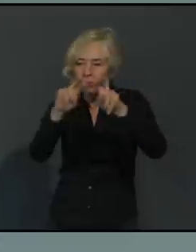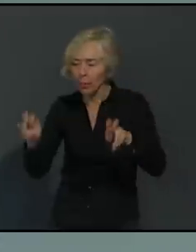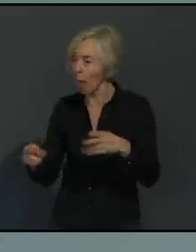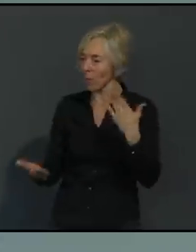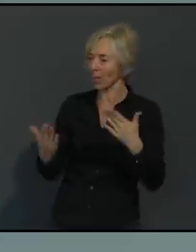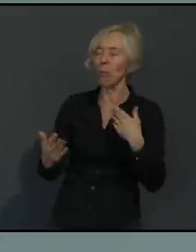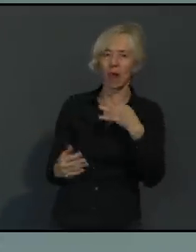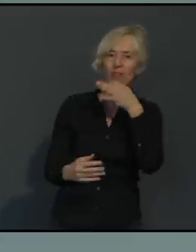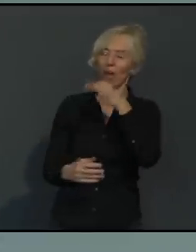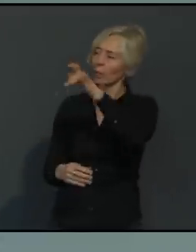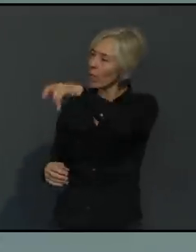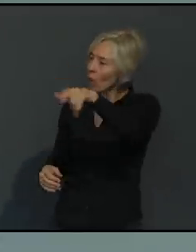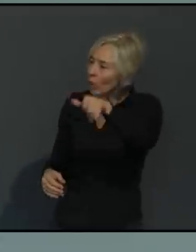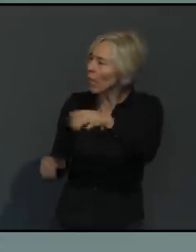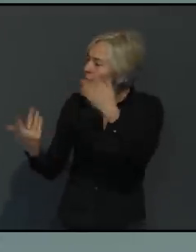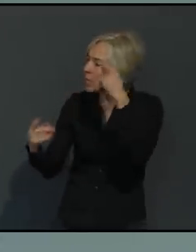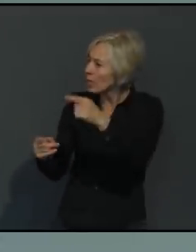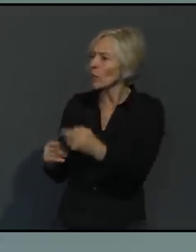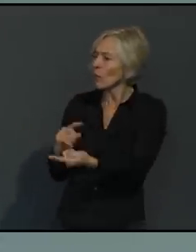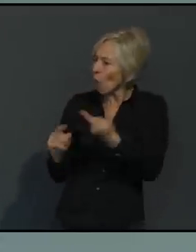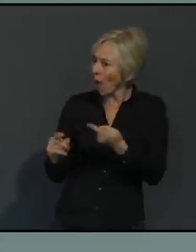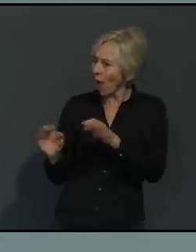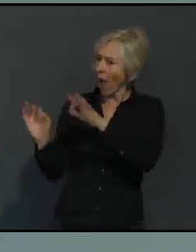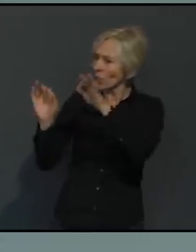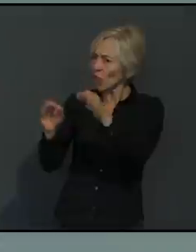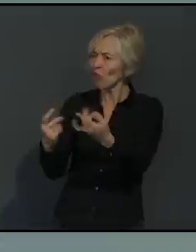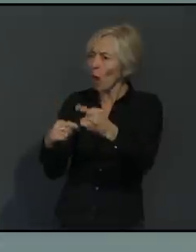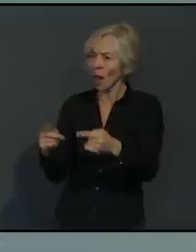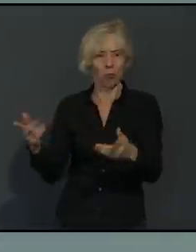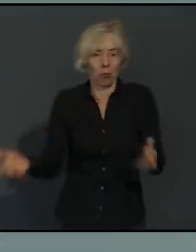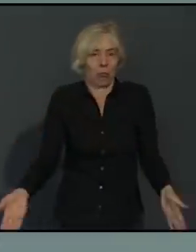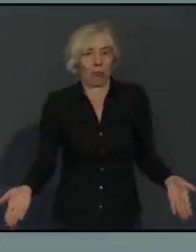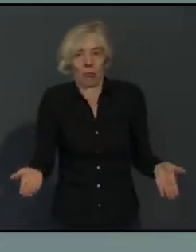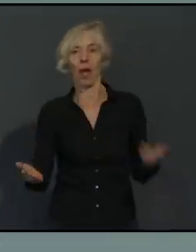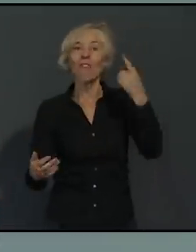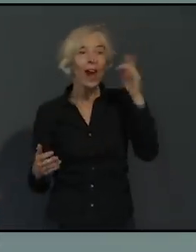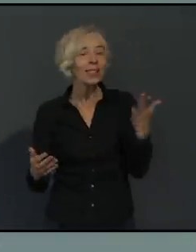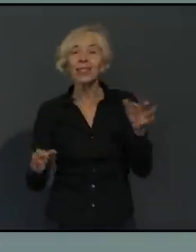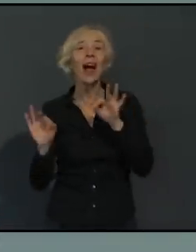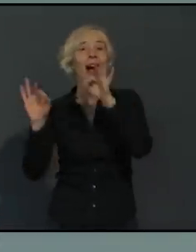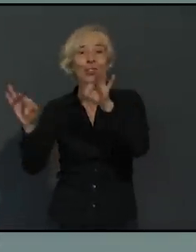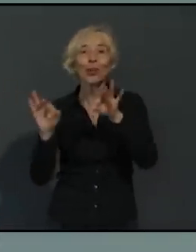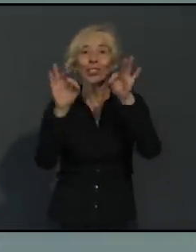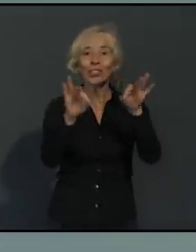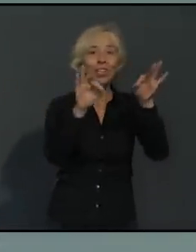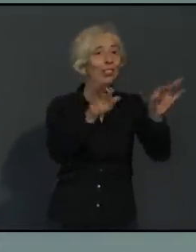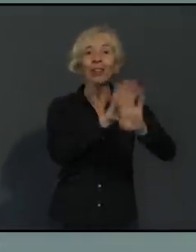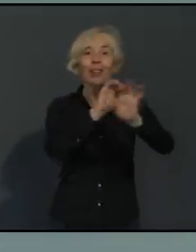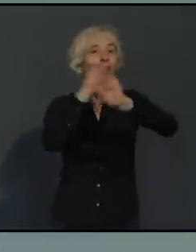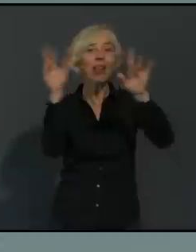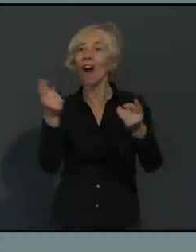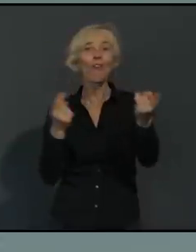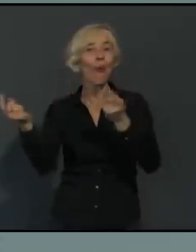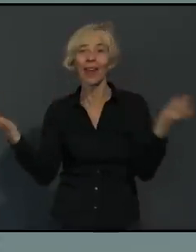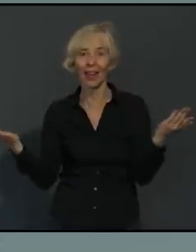wo sie glauben, dass sie sich angesteckt haben könnten, kommt oft keine Antwort, weil die Menschen es einfach nicht wissen. Und es bedeutet aber